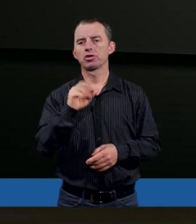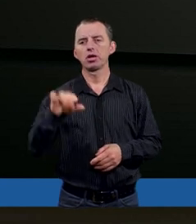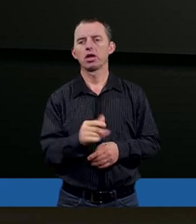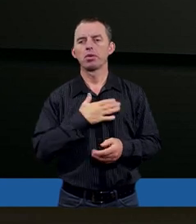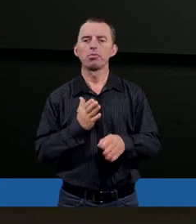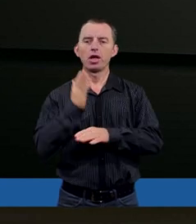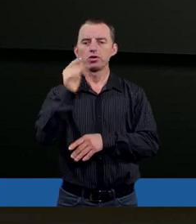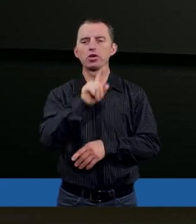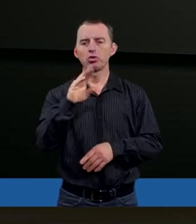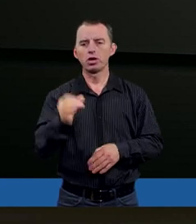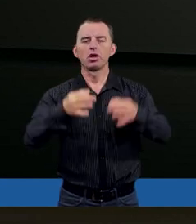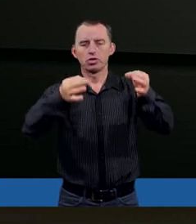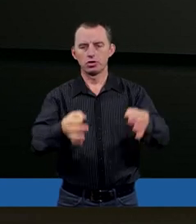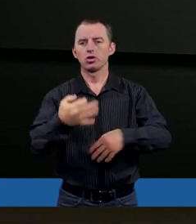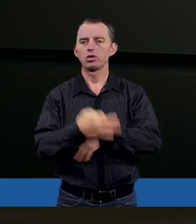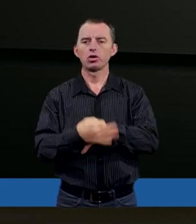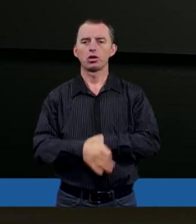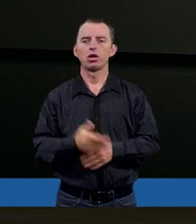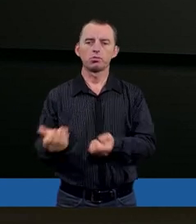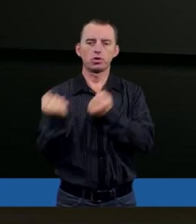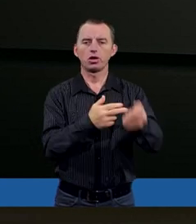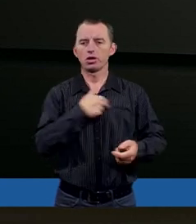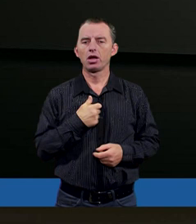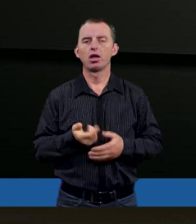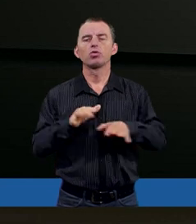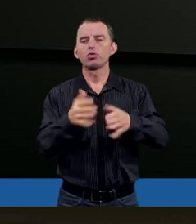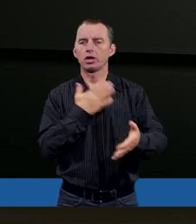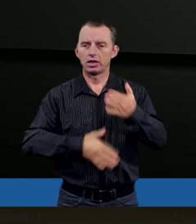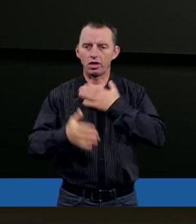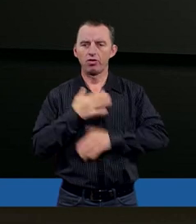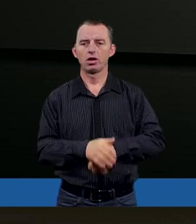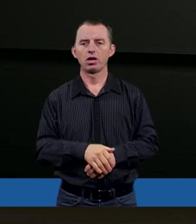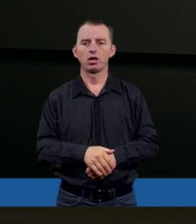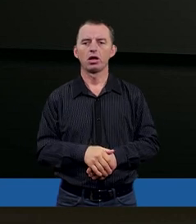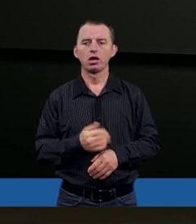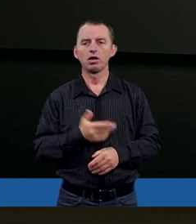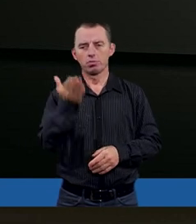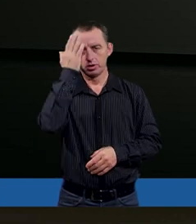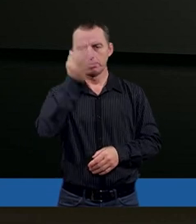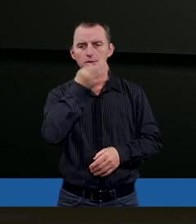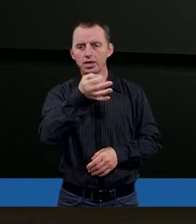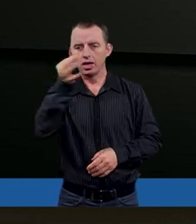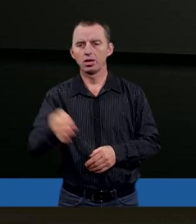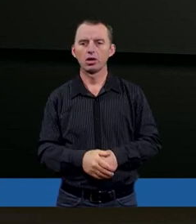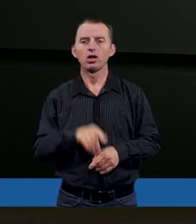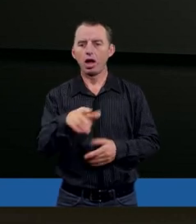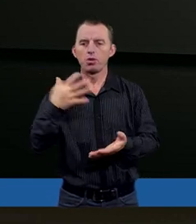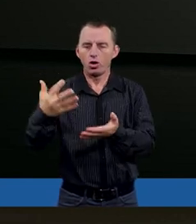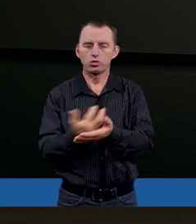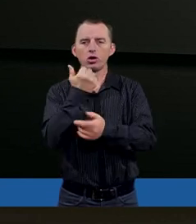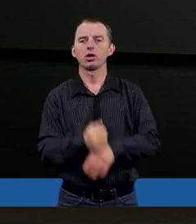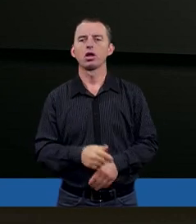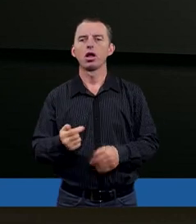że to dzisiejsze studium przyniesie nam wiele satysfakcji i poznania. Ale żeby to osiągnąć,